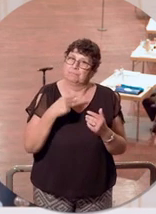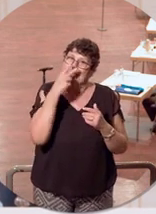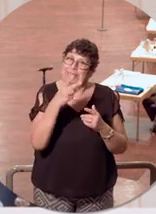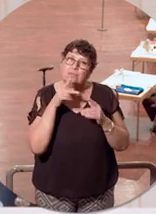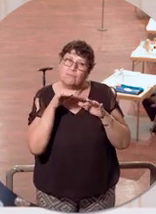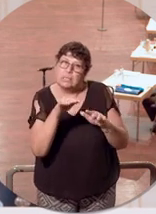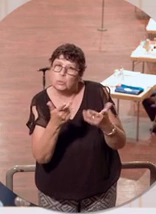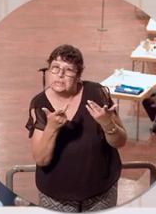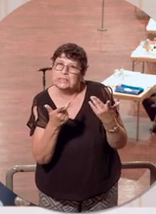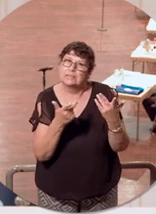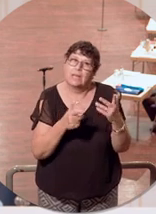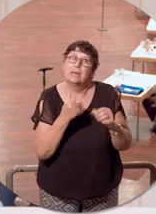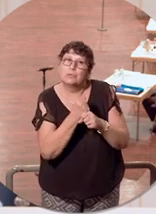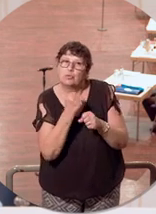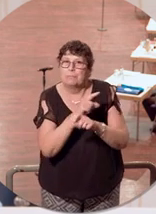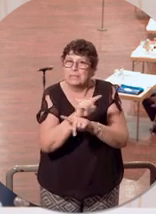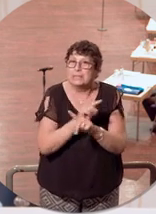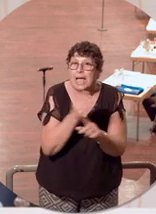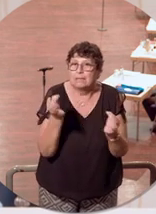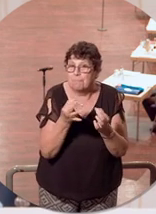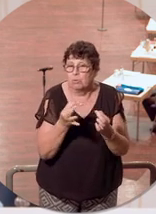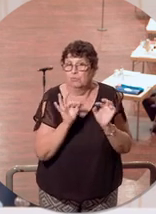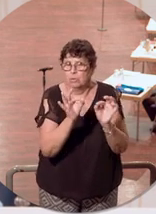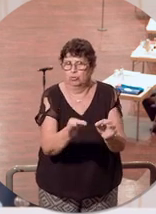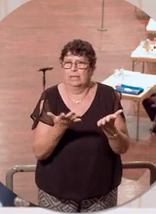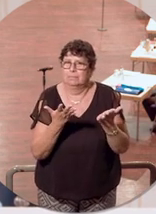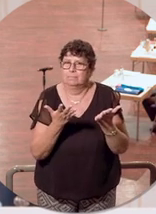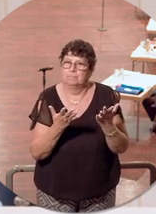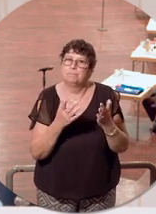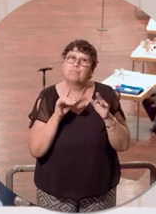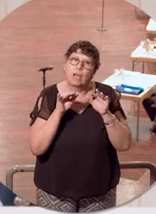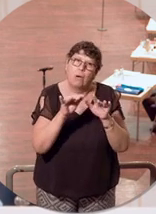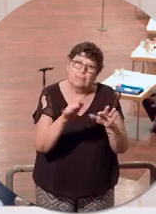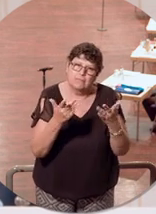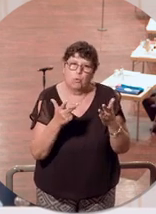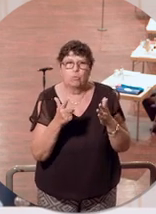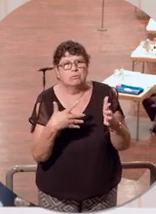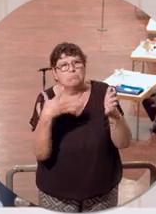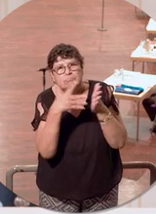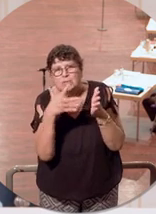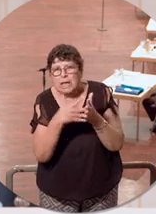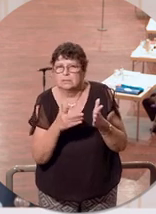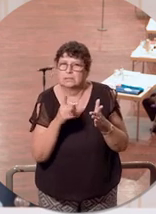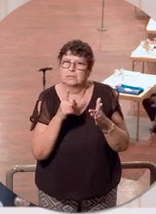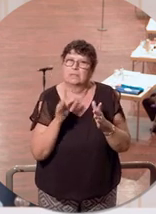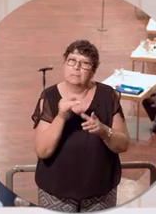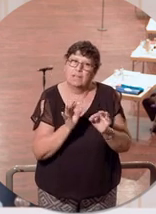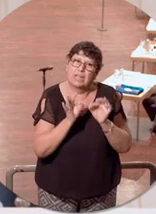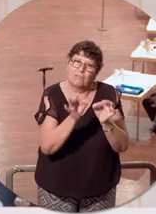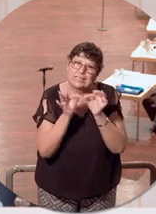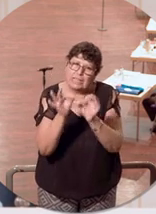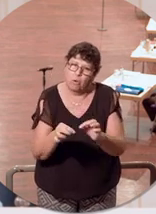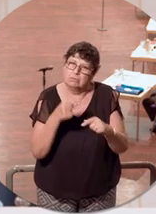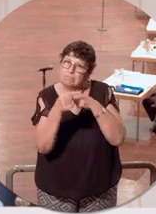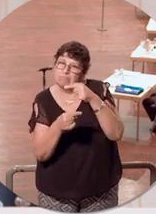eine gewisse Inkubationszeit hat, meine Damen und Herren. Die Auswirkungen von breitflächigen Testungen auf das Infektionsgeschehen haben wir